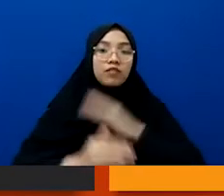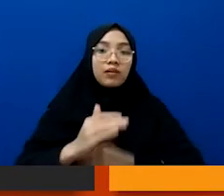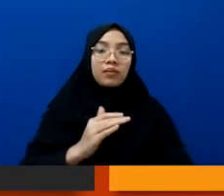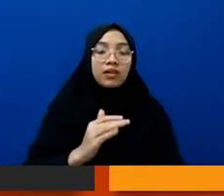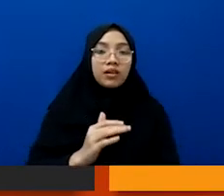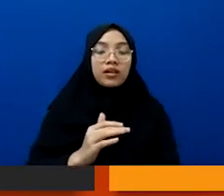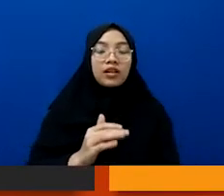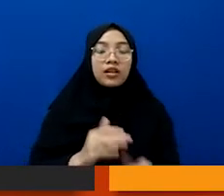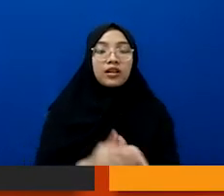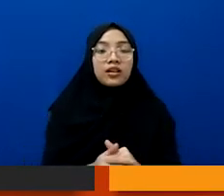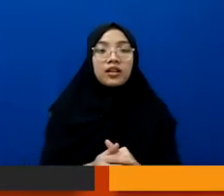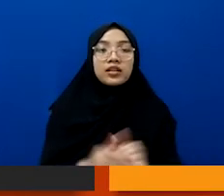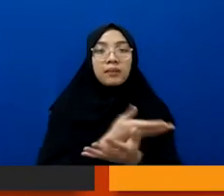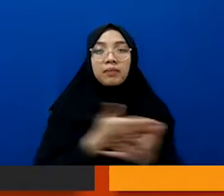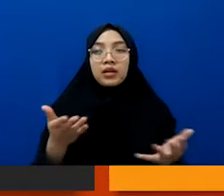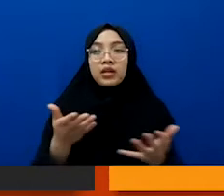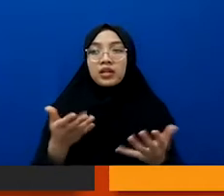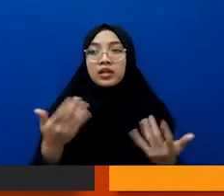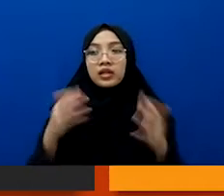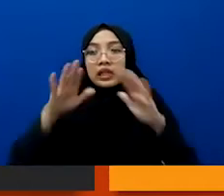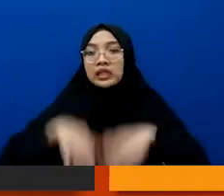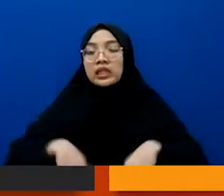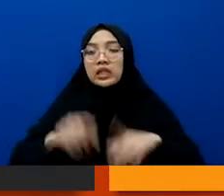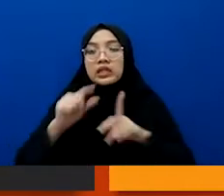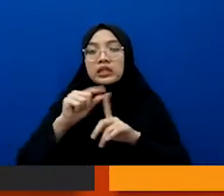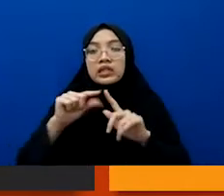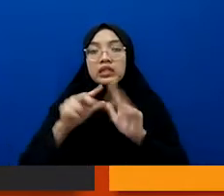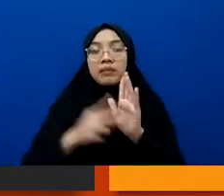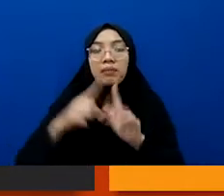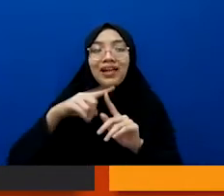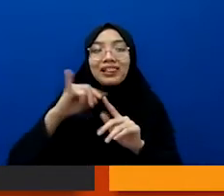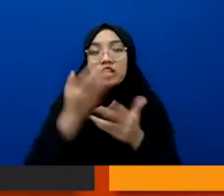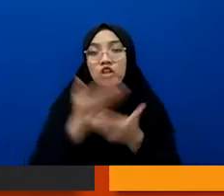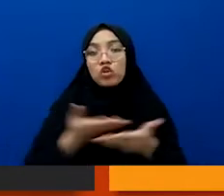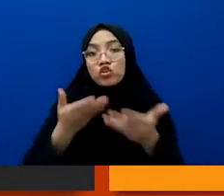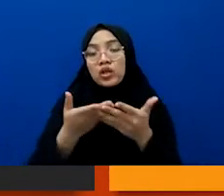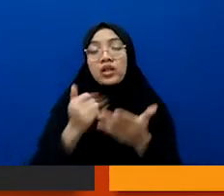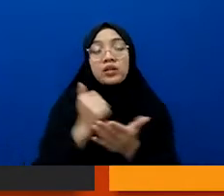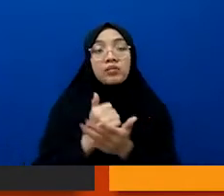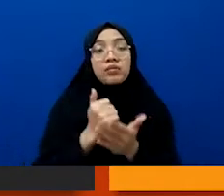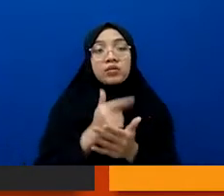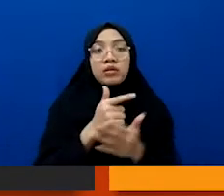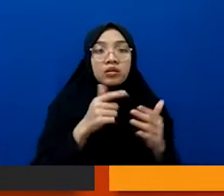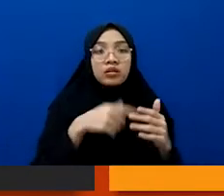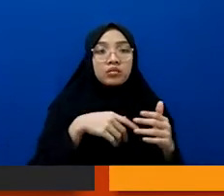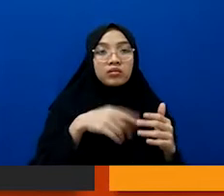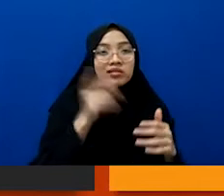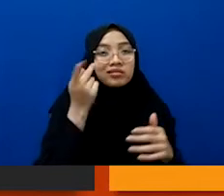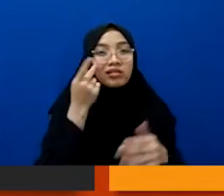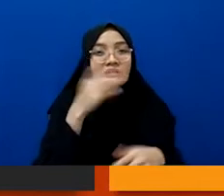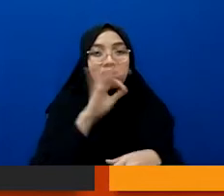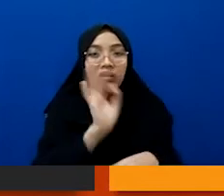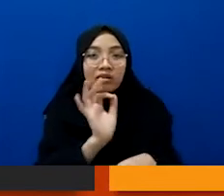mereka berada di panti-panti sosial. Karena infonya mereka tidak terurus. Tidak